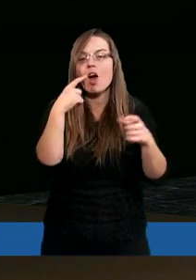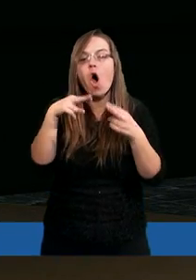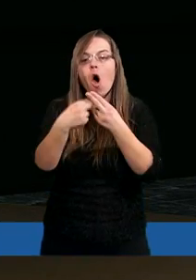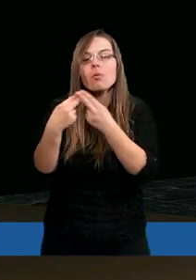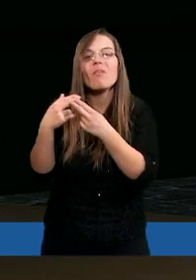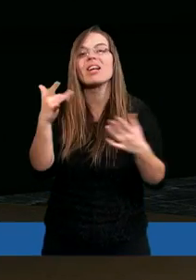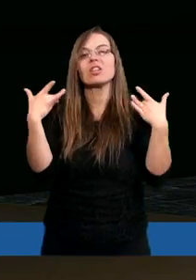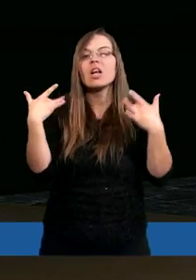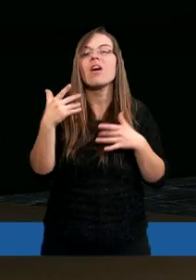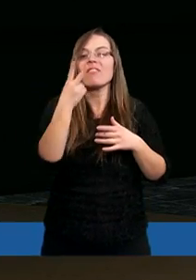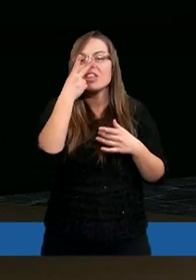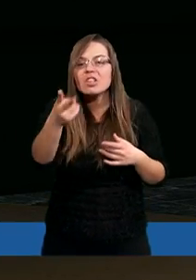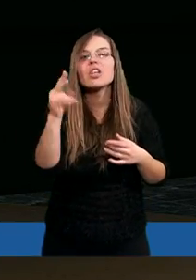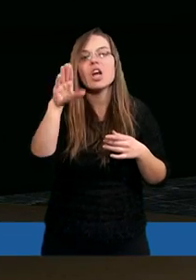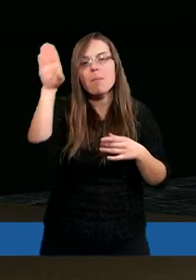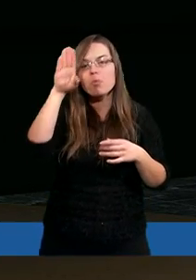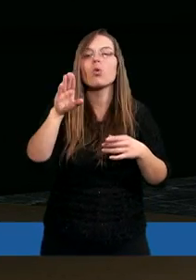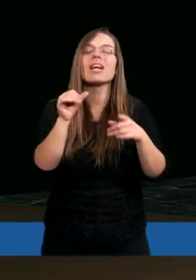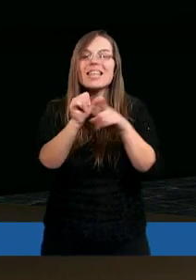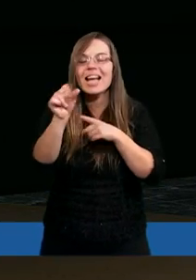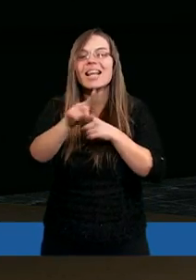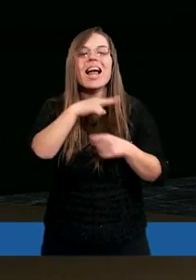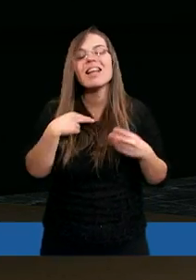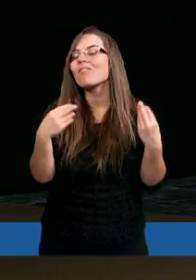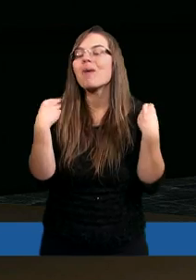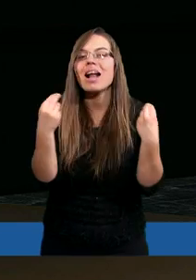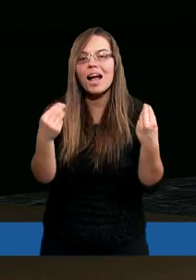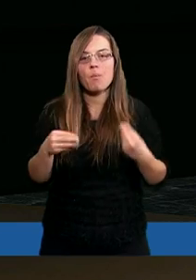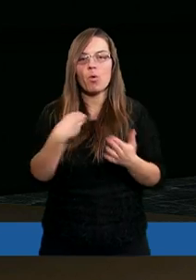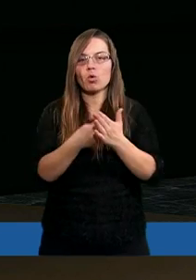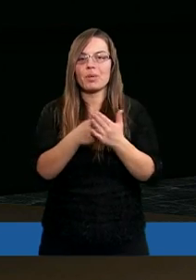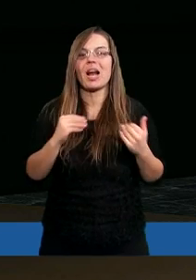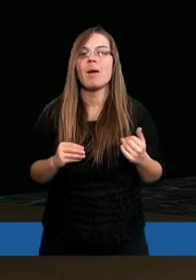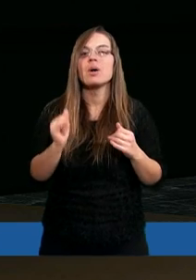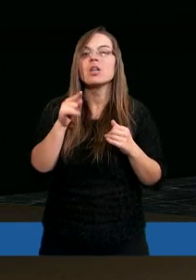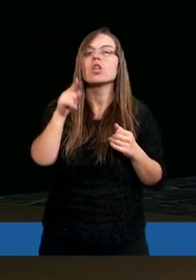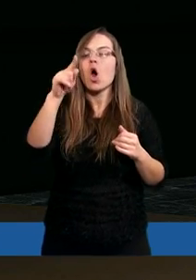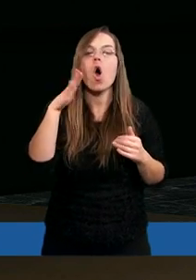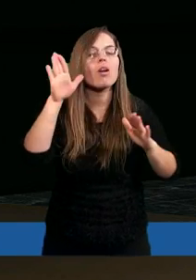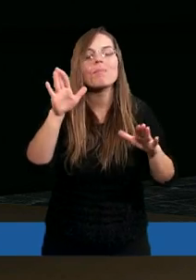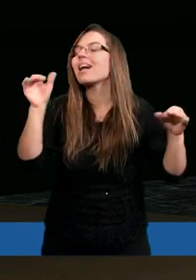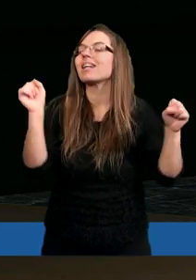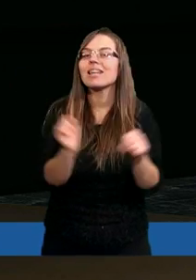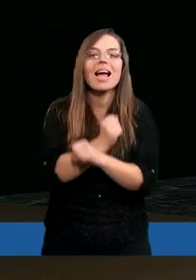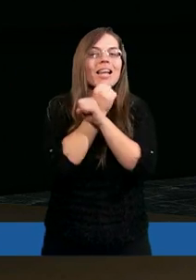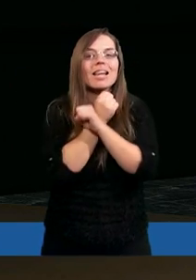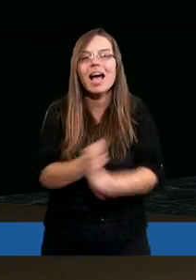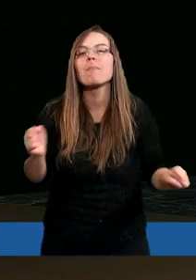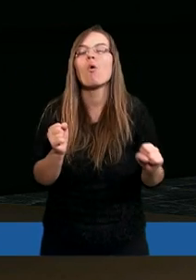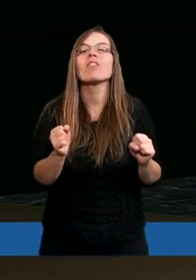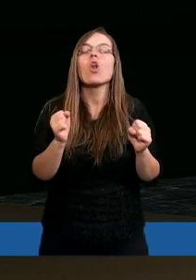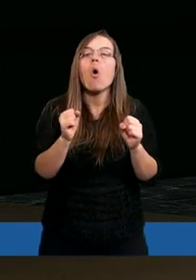wypowiedzi widzimy, że Pan Bóg zna nas lepiej niż my sami. I On ma niesamowitą